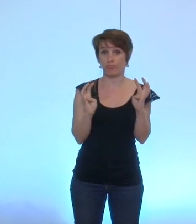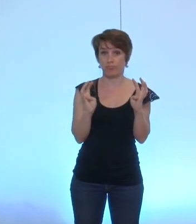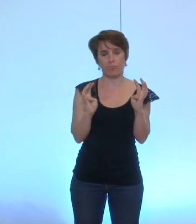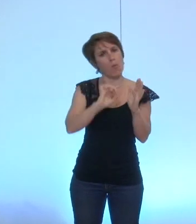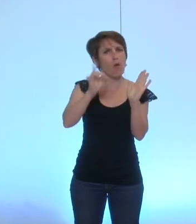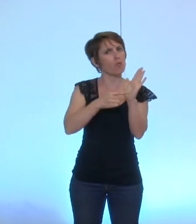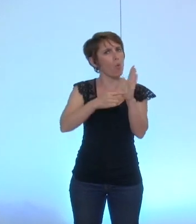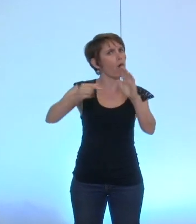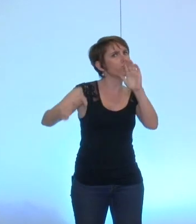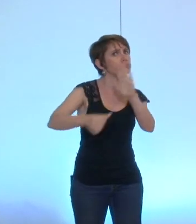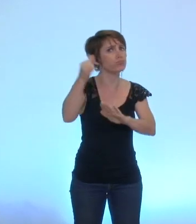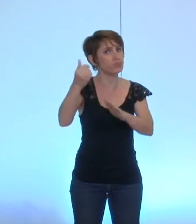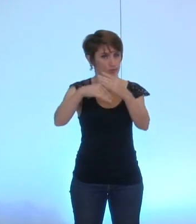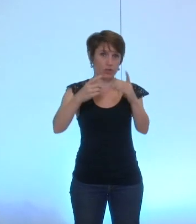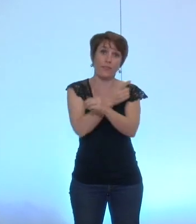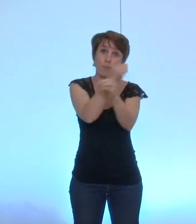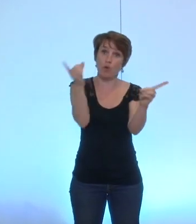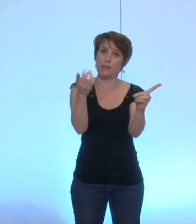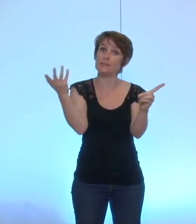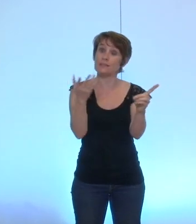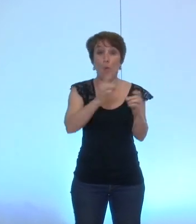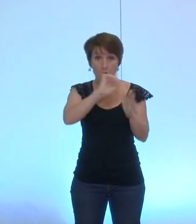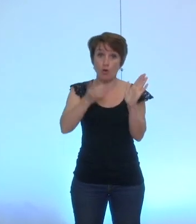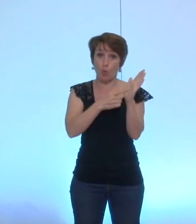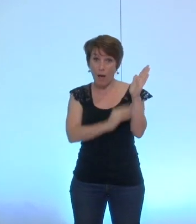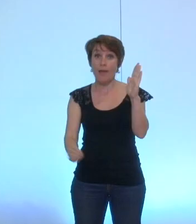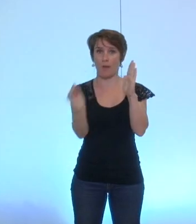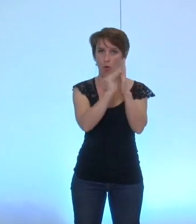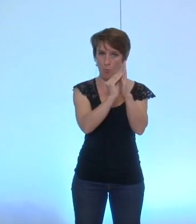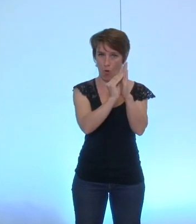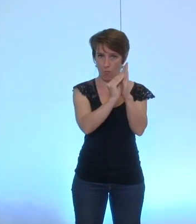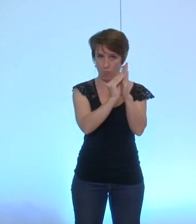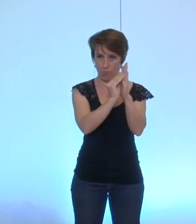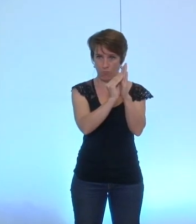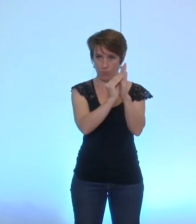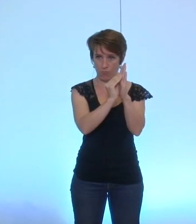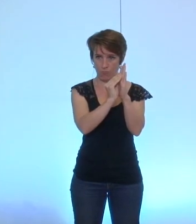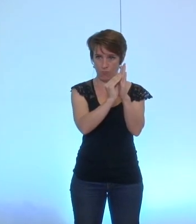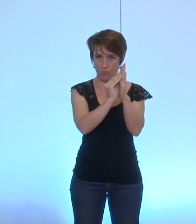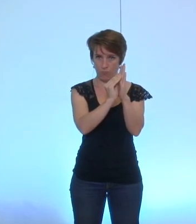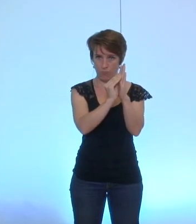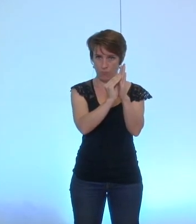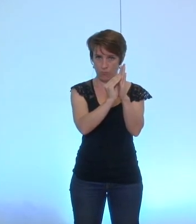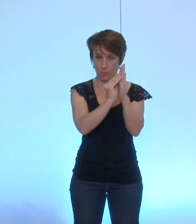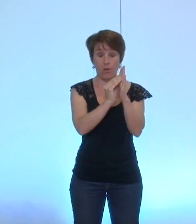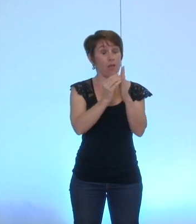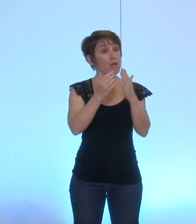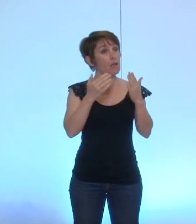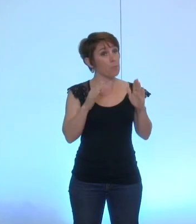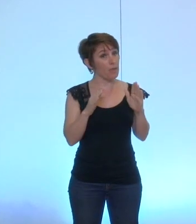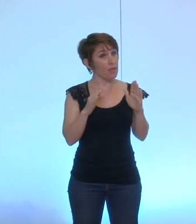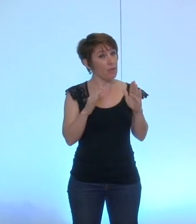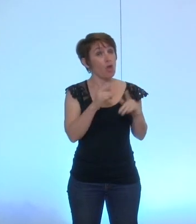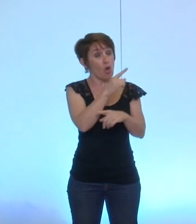fondamental dans une démocratie qui est le droit d'amendement nous dire mais tout cela devait être